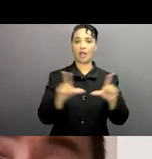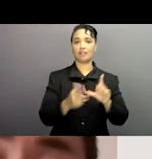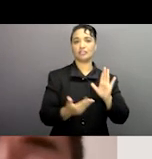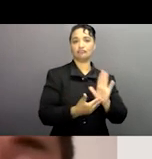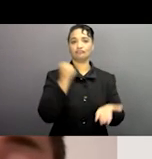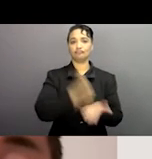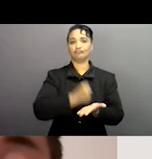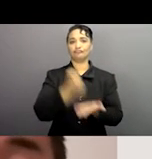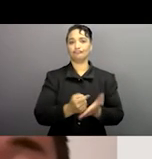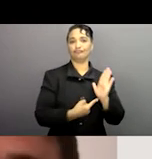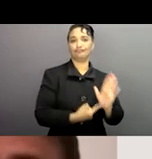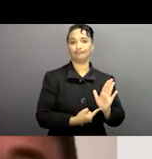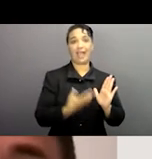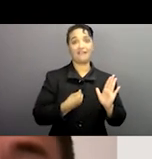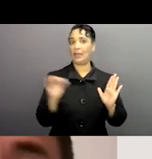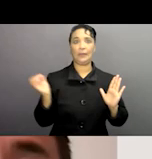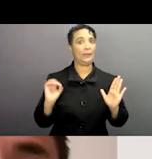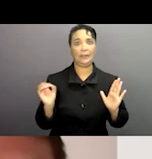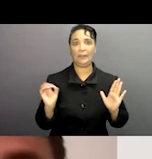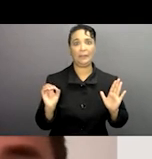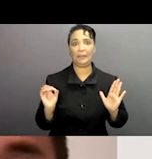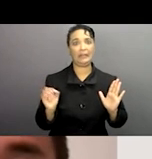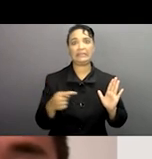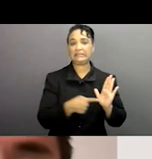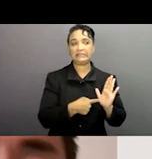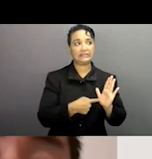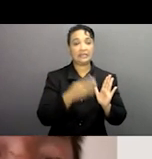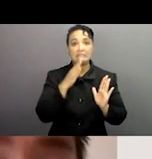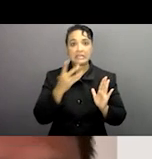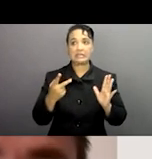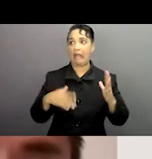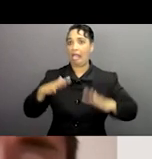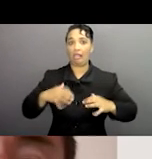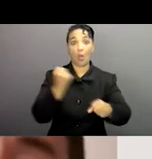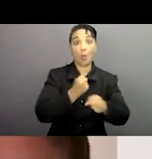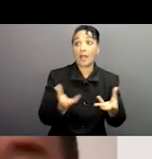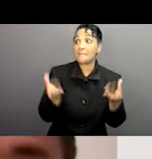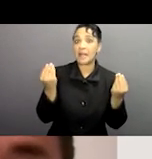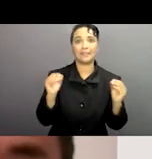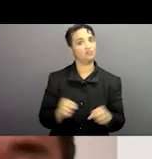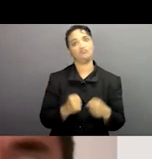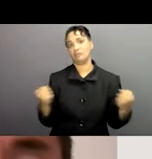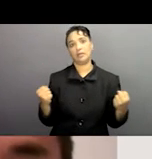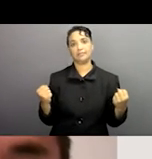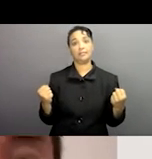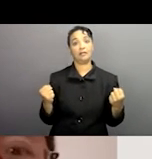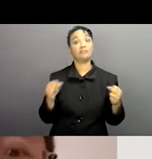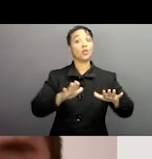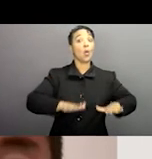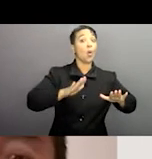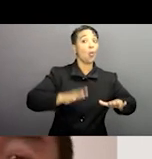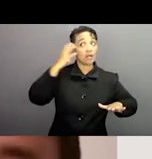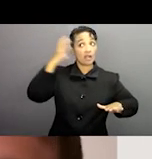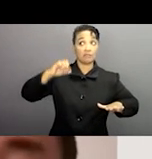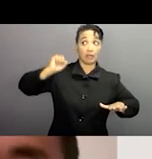un statut solide dans certains pays et très souvent ils ne sont pas éligibles à travailler pendant que la